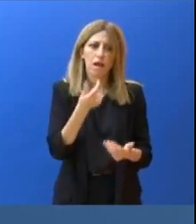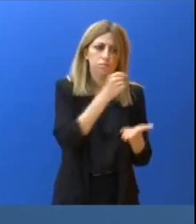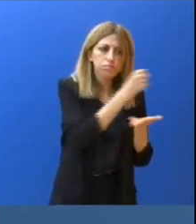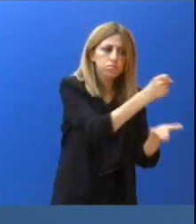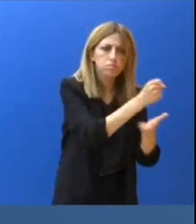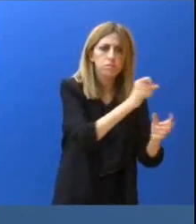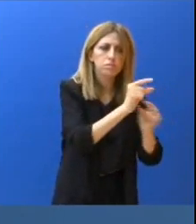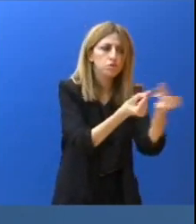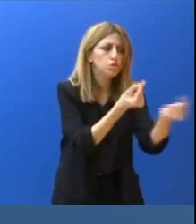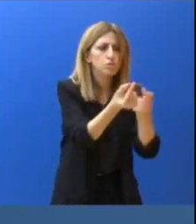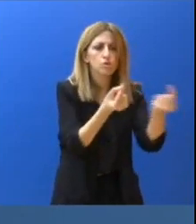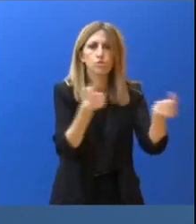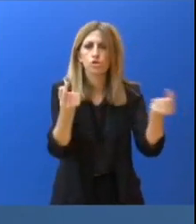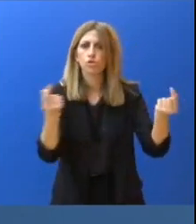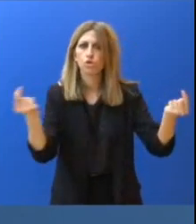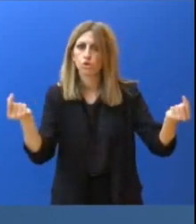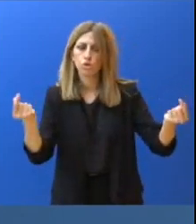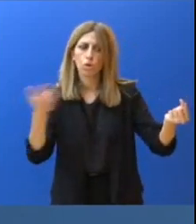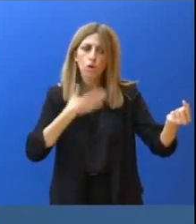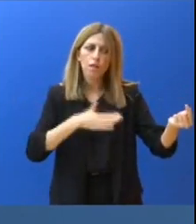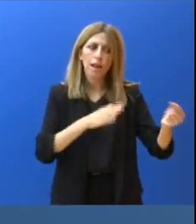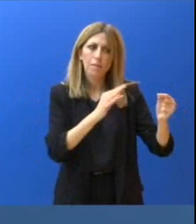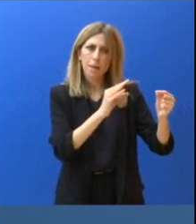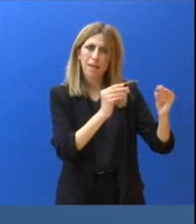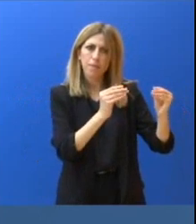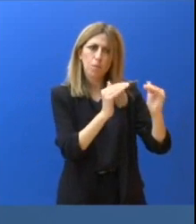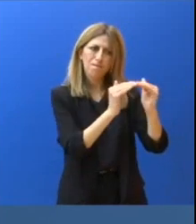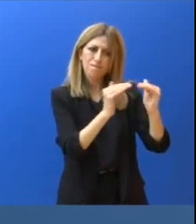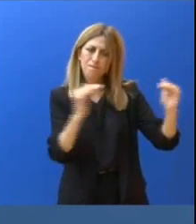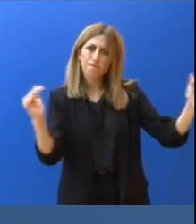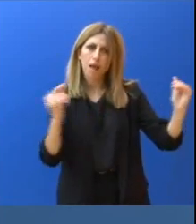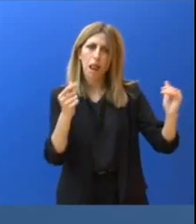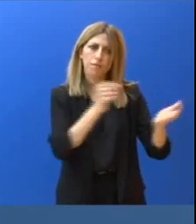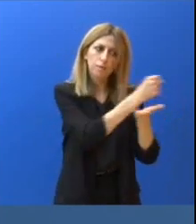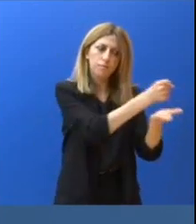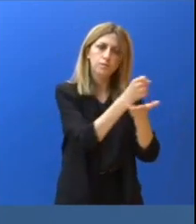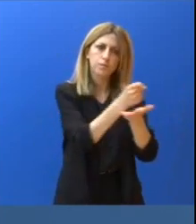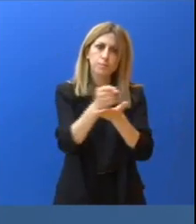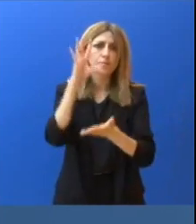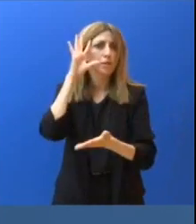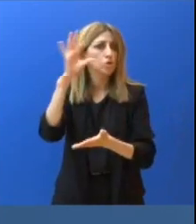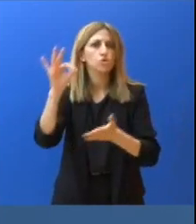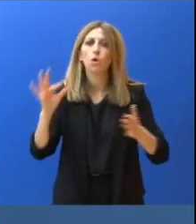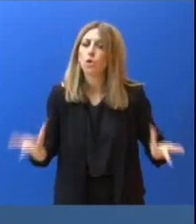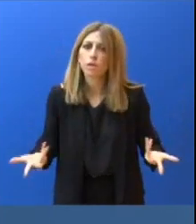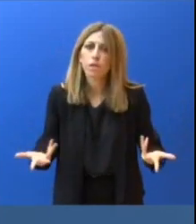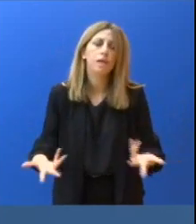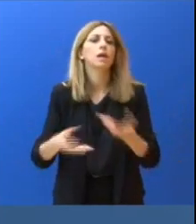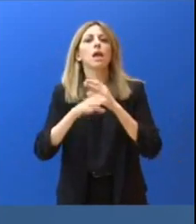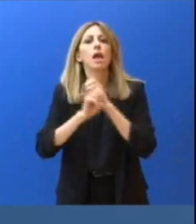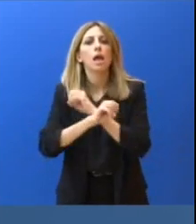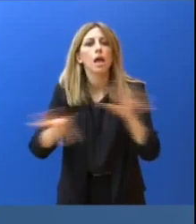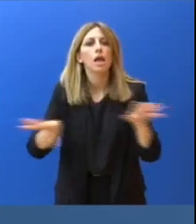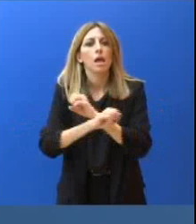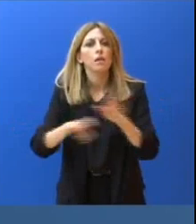ήταν και η καμπάνια η οποία αποσκοπούσε στο να διαφυλάξει από τη σύχηση στο κοινό το οποίο παρακολουθούσε την καμπάνια και να